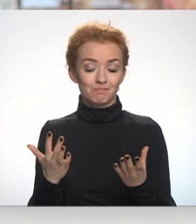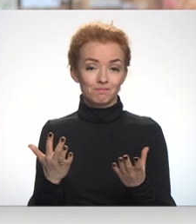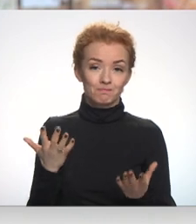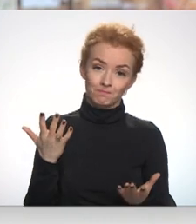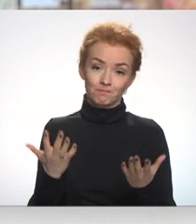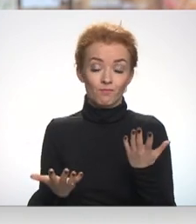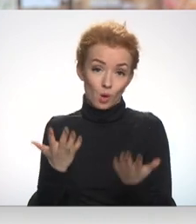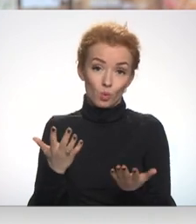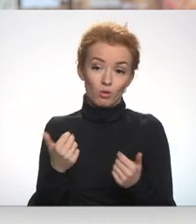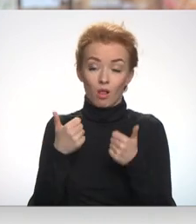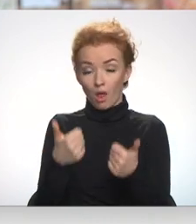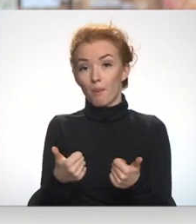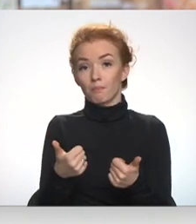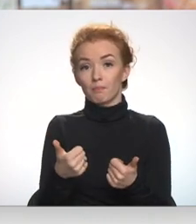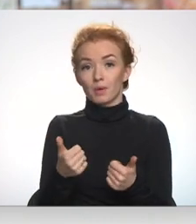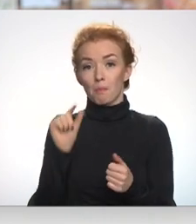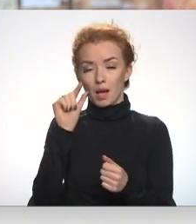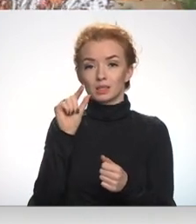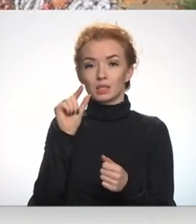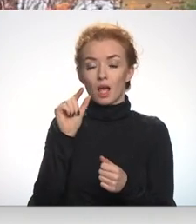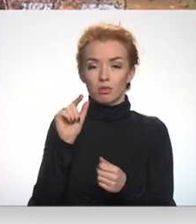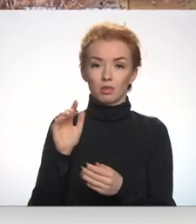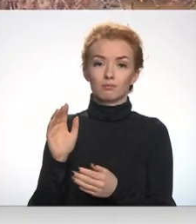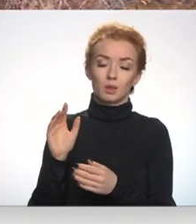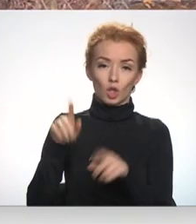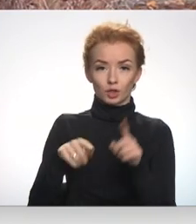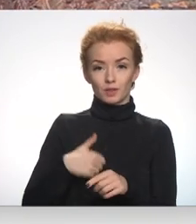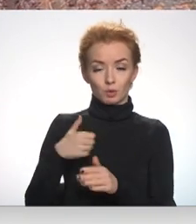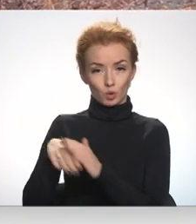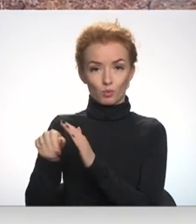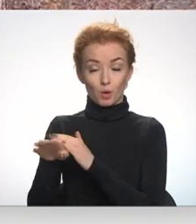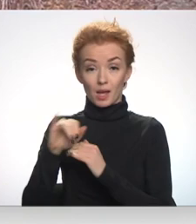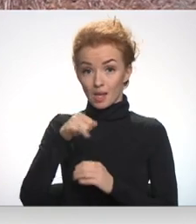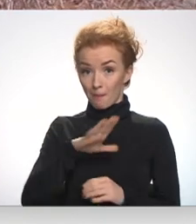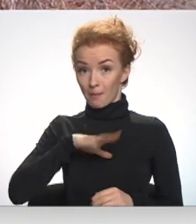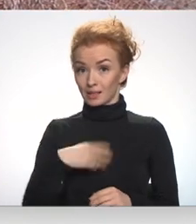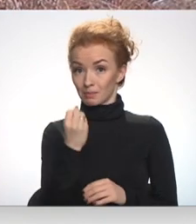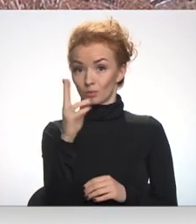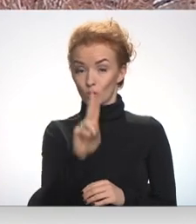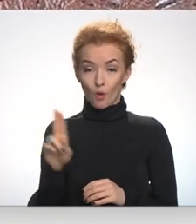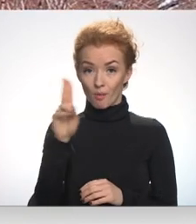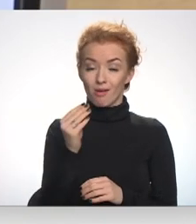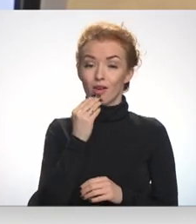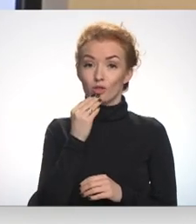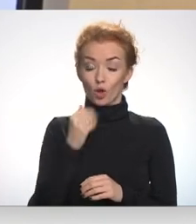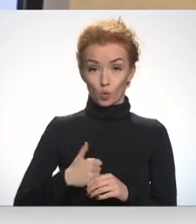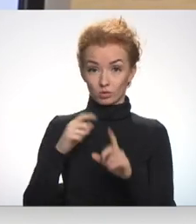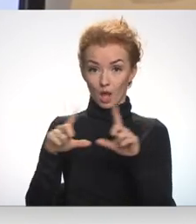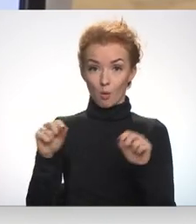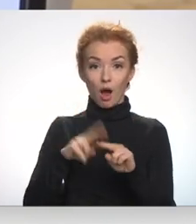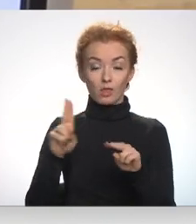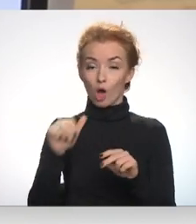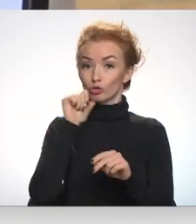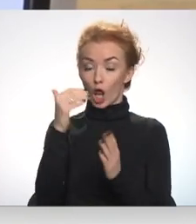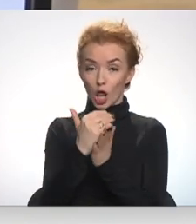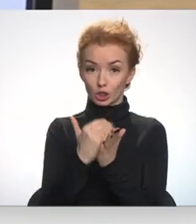Varbūt tas ir labi, ka mazliet patīrīs ēteronī. Ja arī pēc 15. novemra reģināšanas uzņēmiem būs iespēja strādāt zaļajā režīmā,